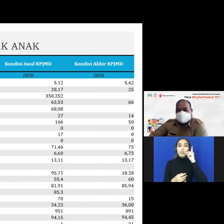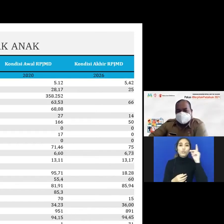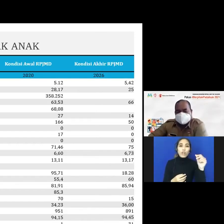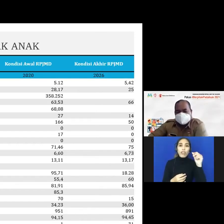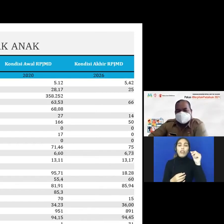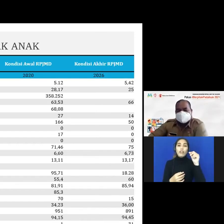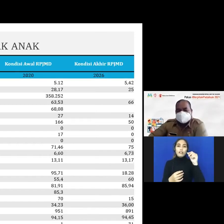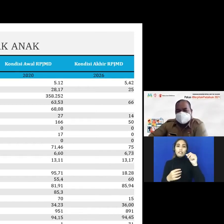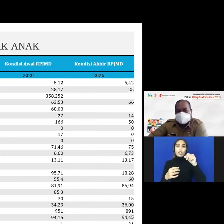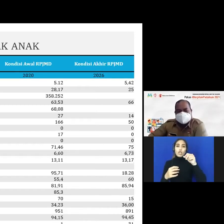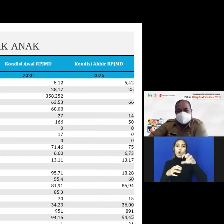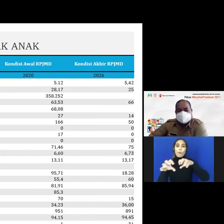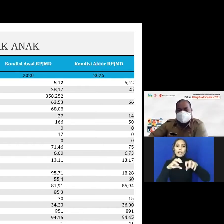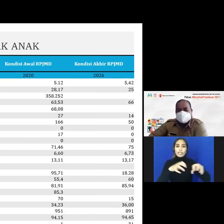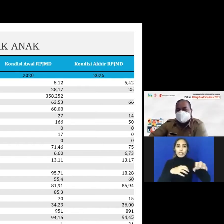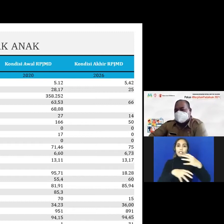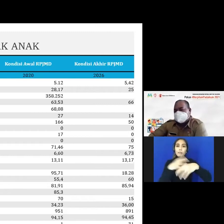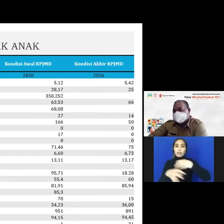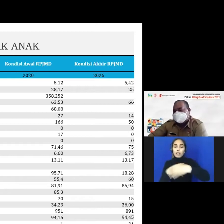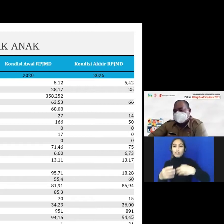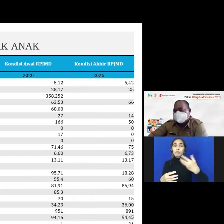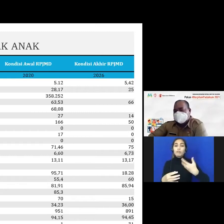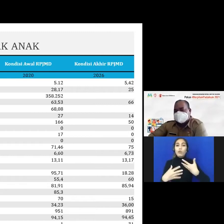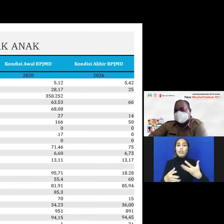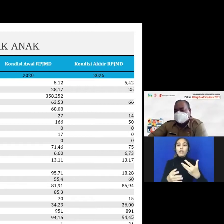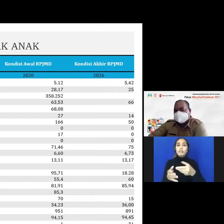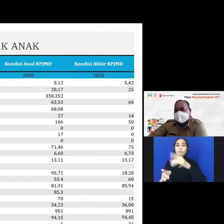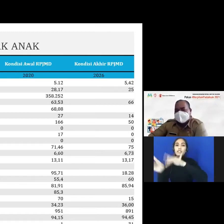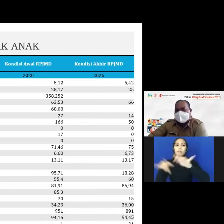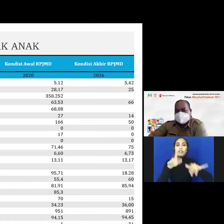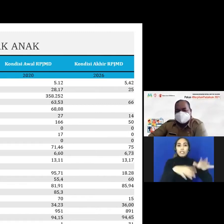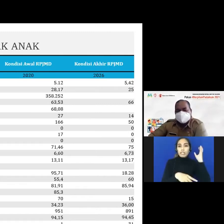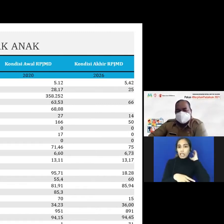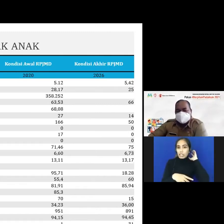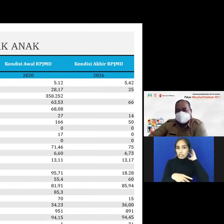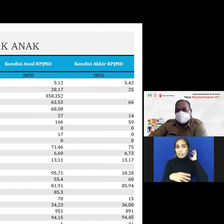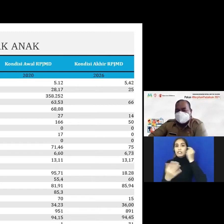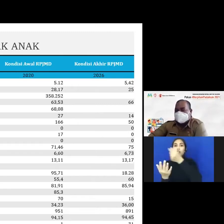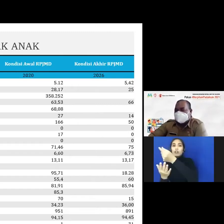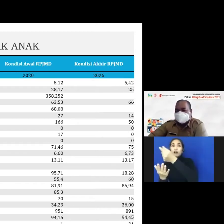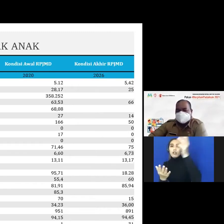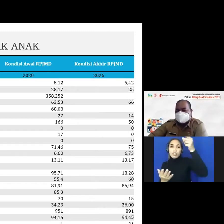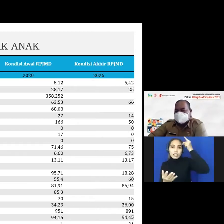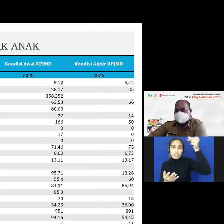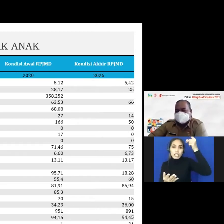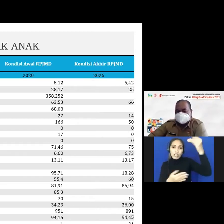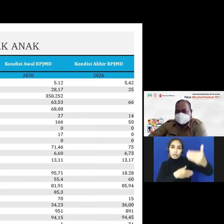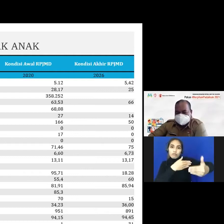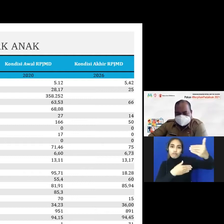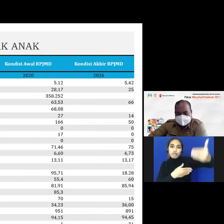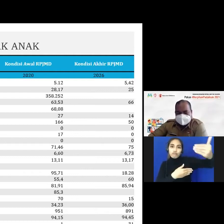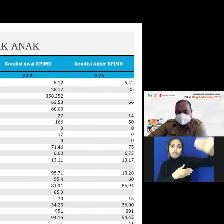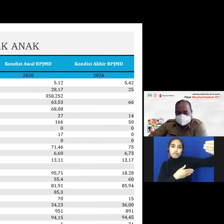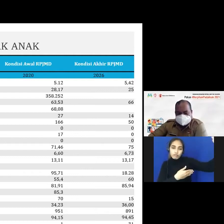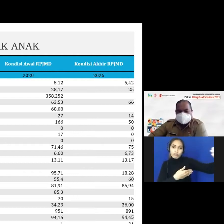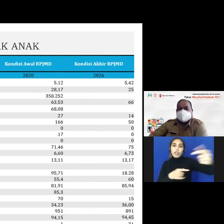secara operasional secara teknis akan dirumuskan oleh masing-masing perangkat daerah dalam dokumen rencana strategis masing